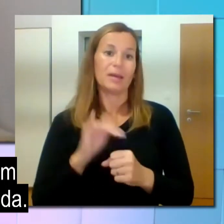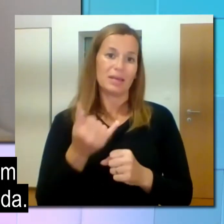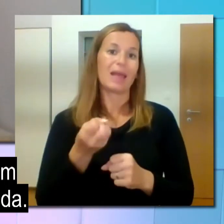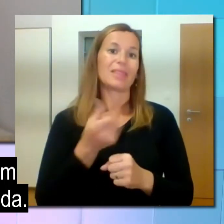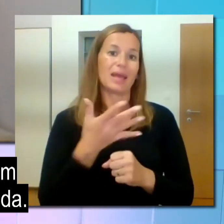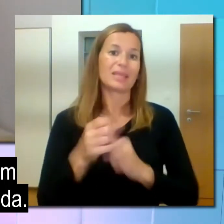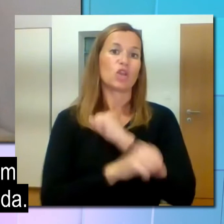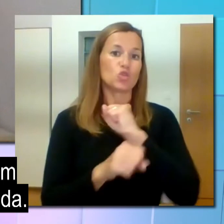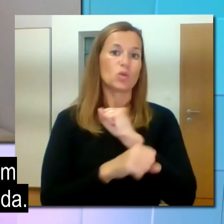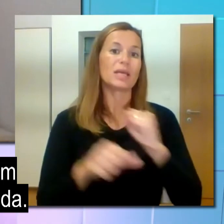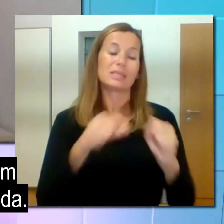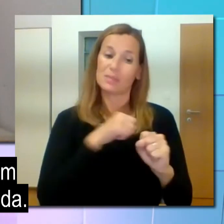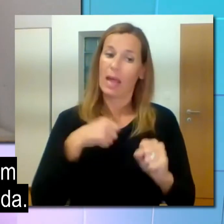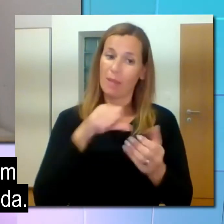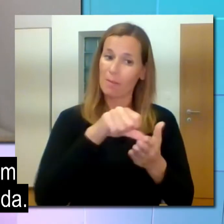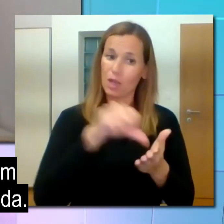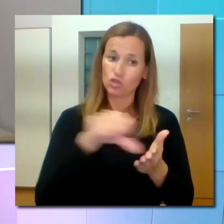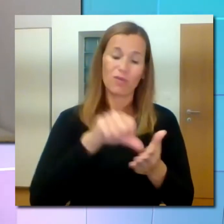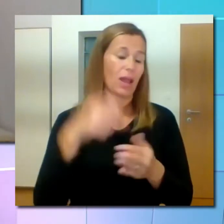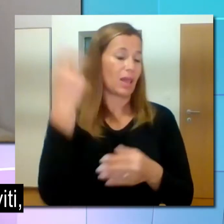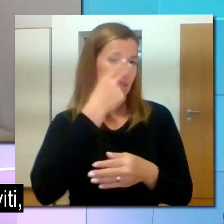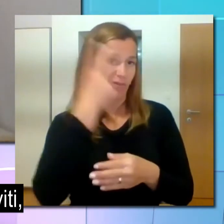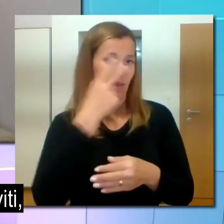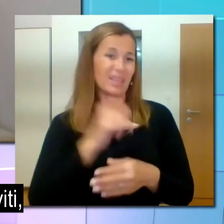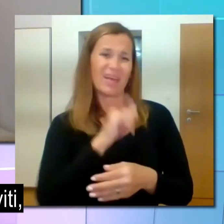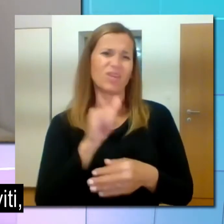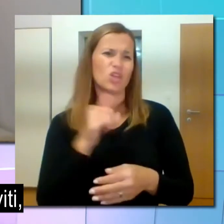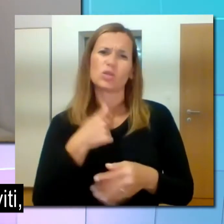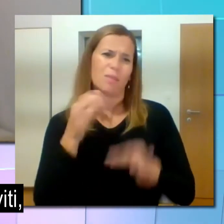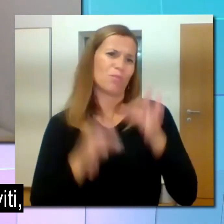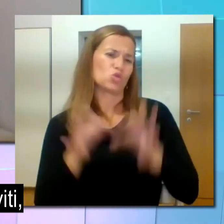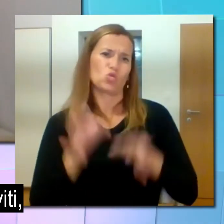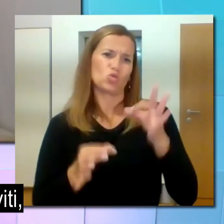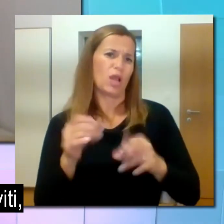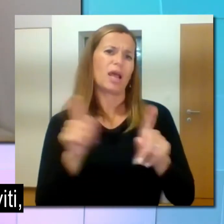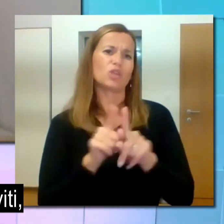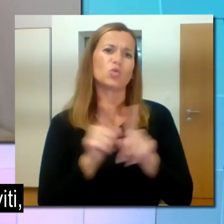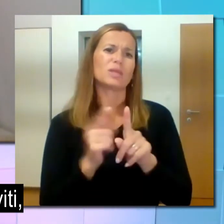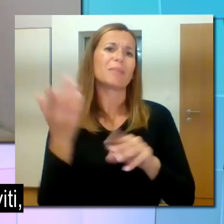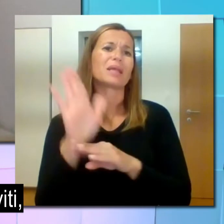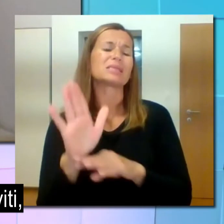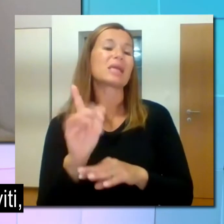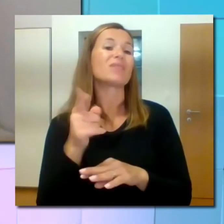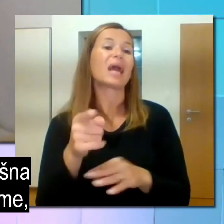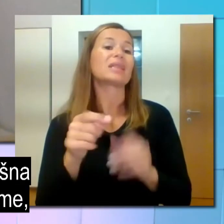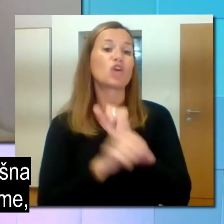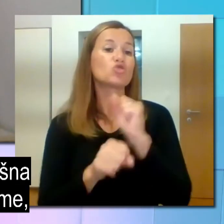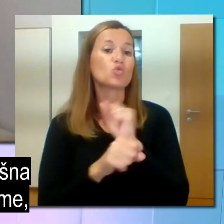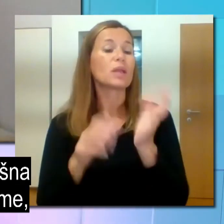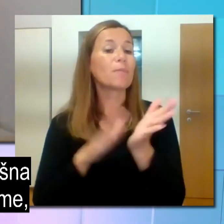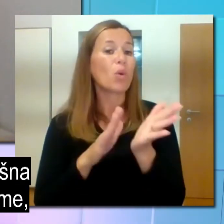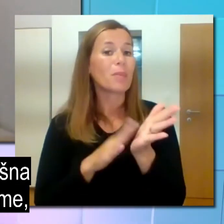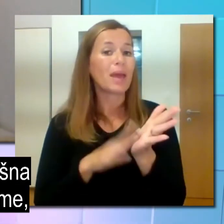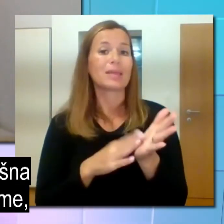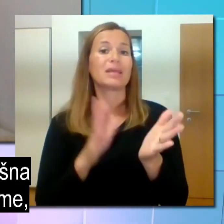nekateri študije sem si plačevala sama, seveda, vedno sem pač poskušala tudi predstaviti, kaj ta študij